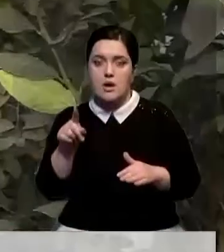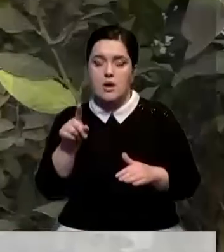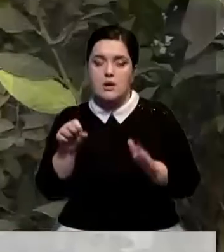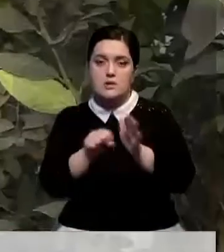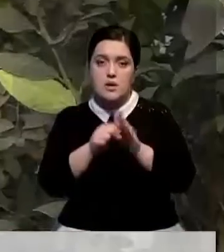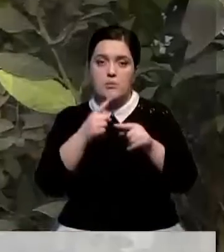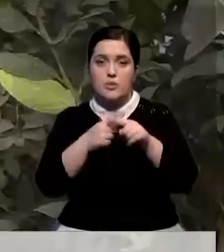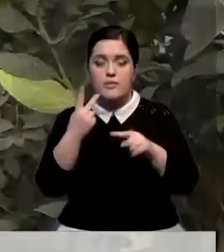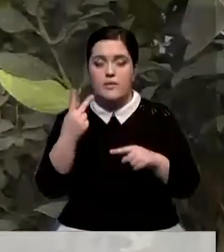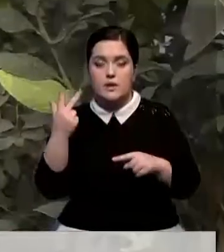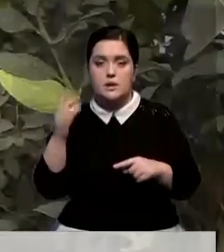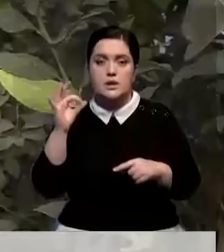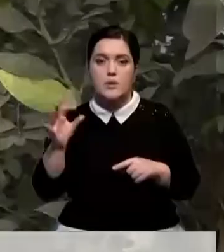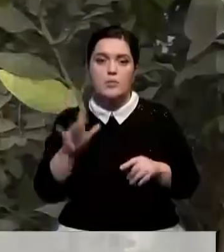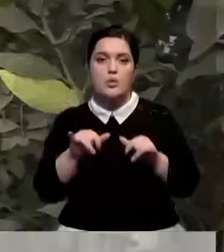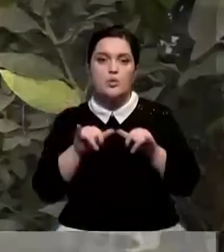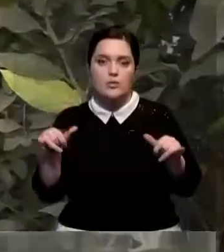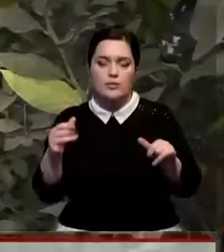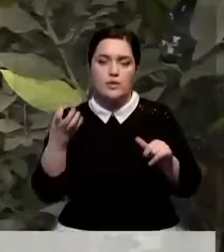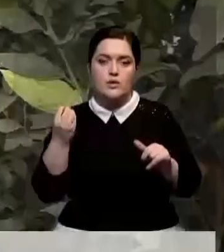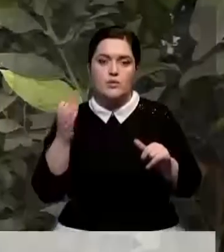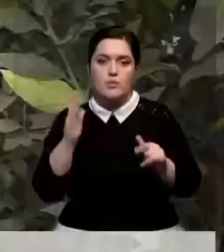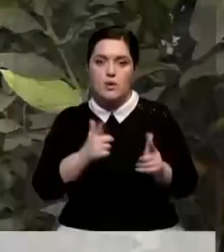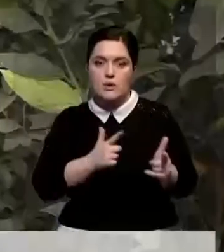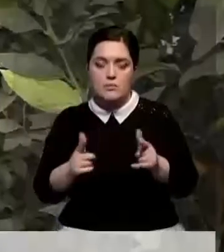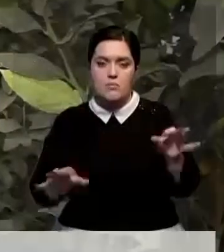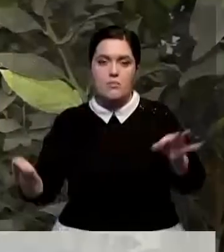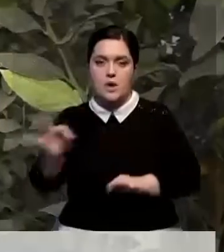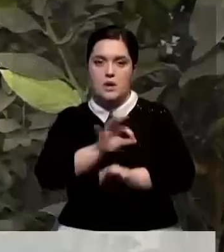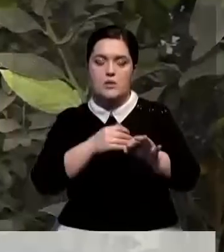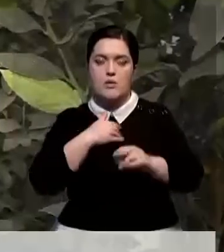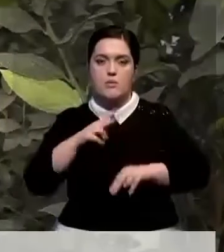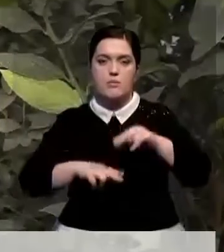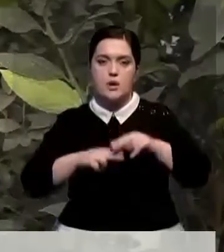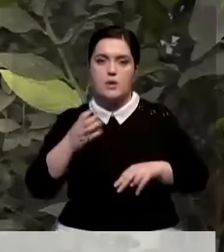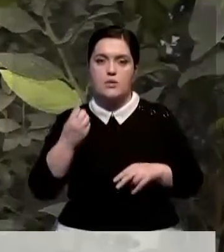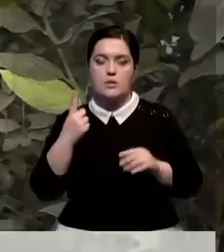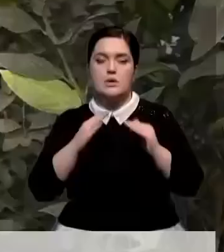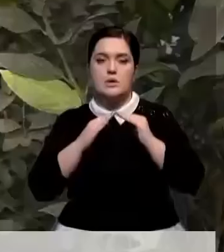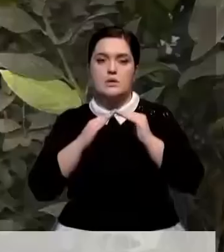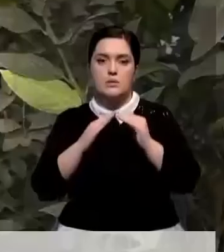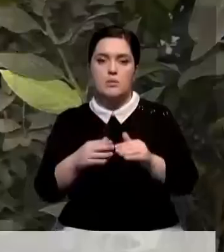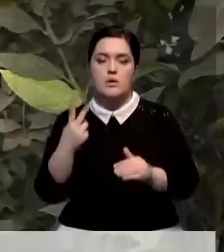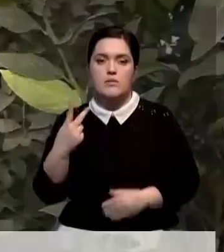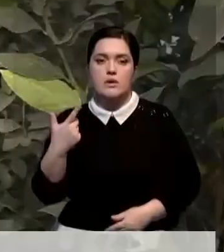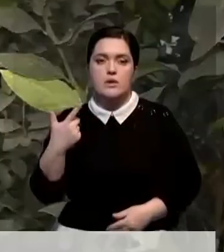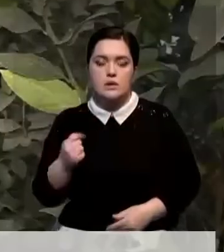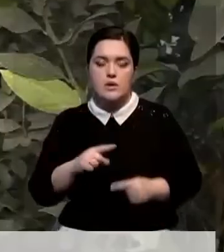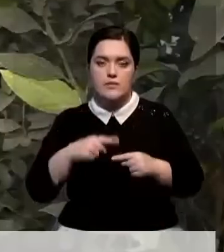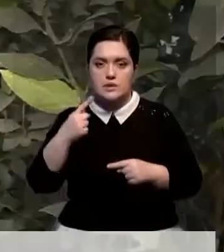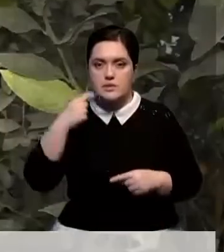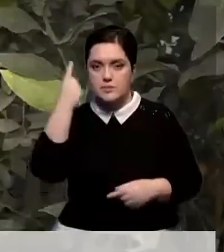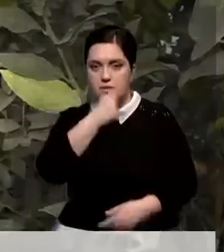-3 градуса. В планах увеличить его объемы. Подготовили проект и хотим построить еще одну теплицу на двух гектарах уже в